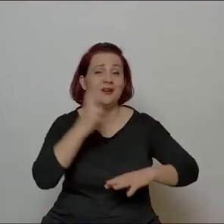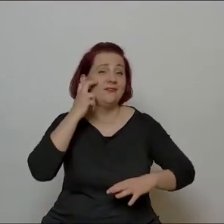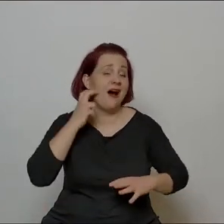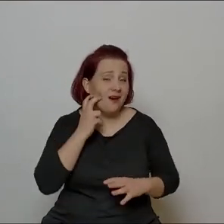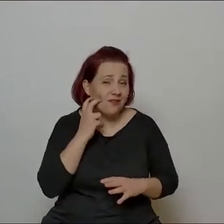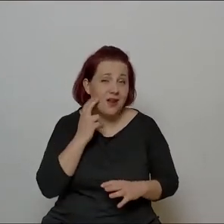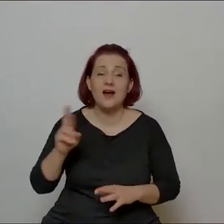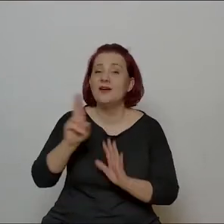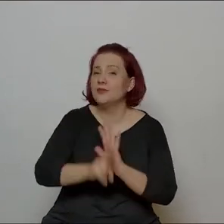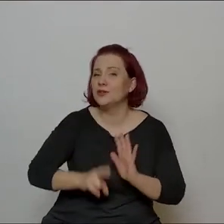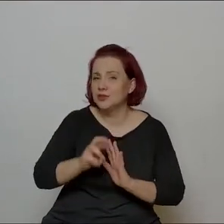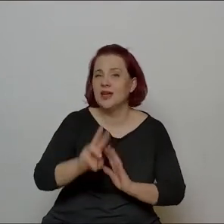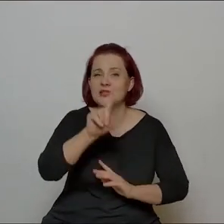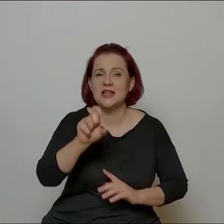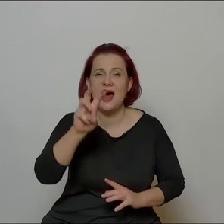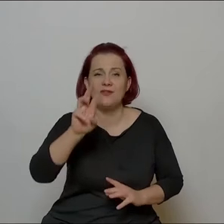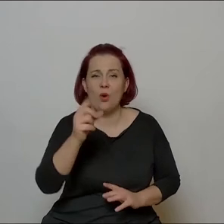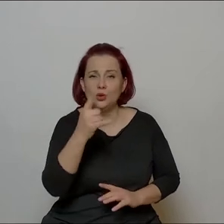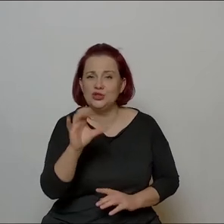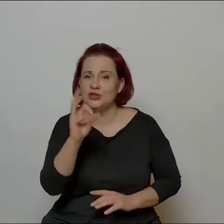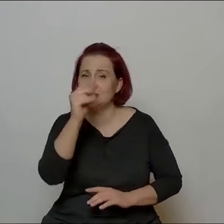w reżyserii Waldemara Zawodzińskiego,